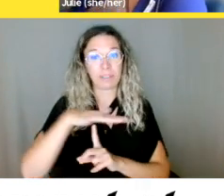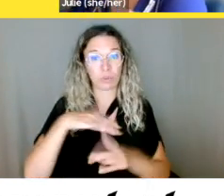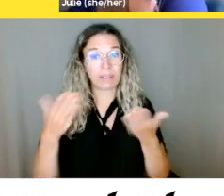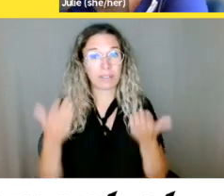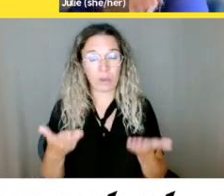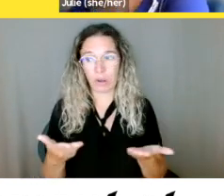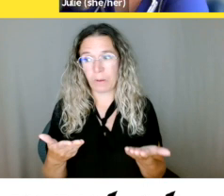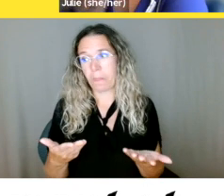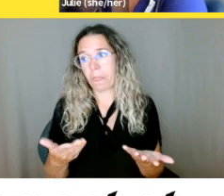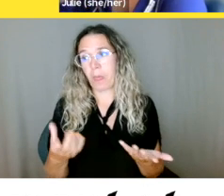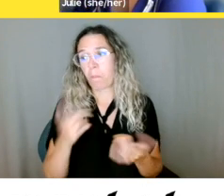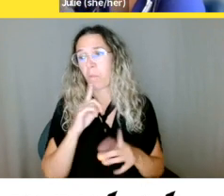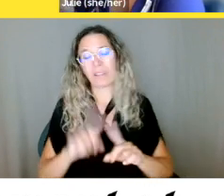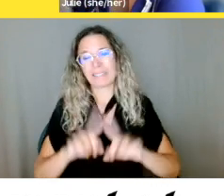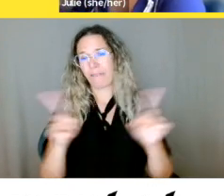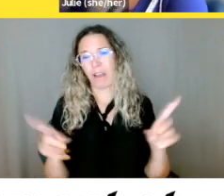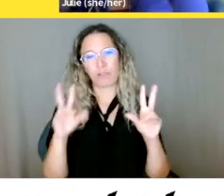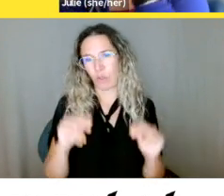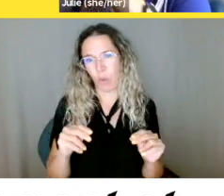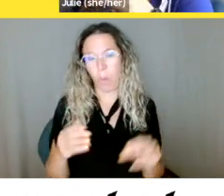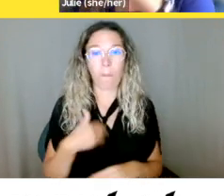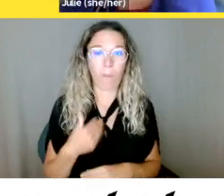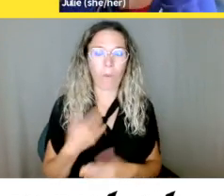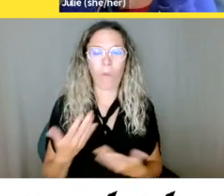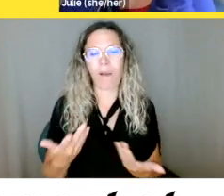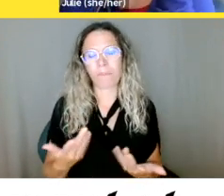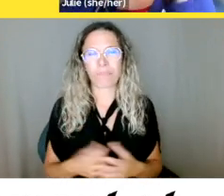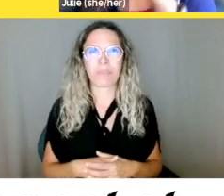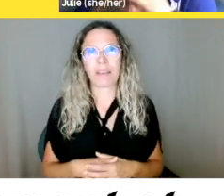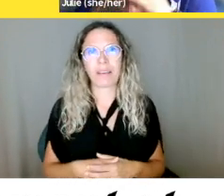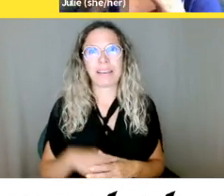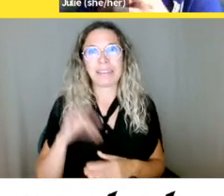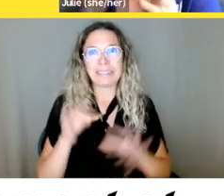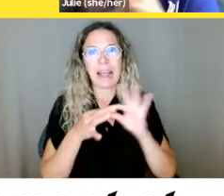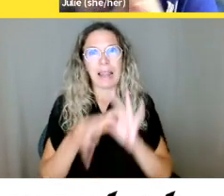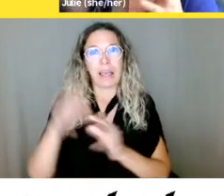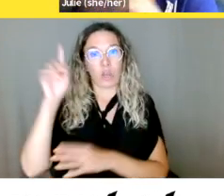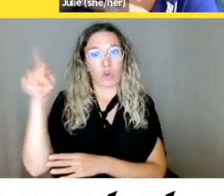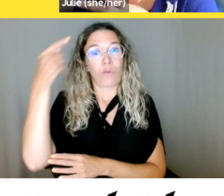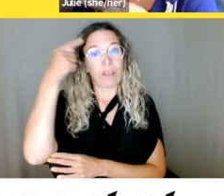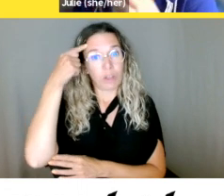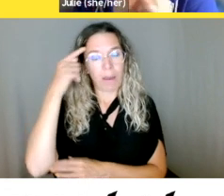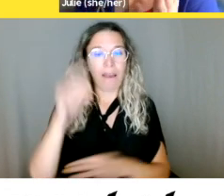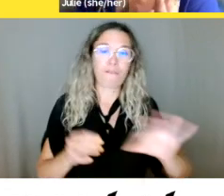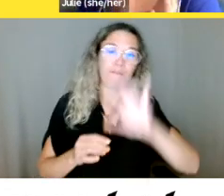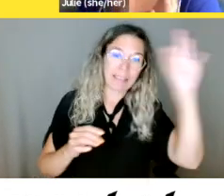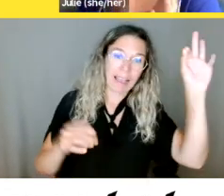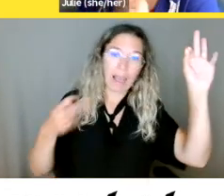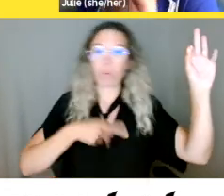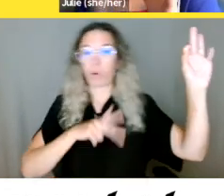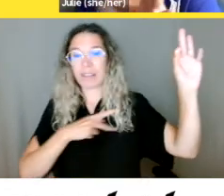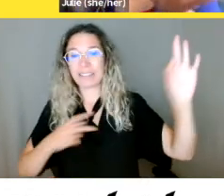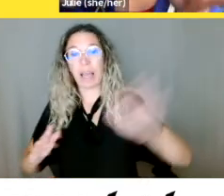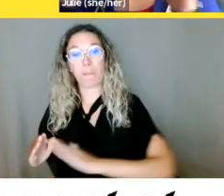gouvernement, que ce soit fédéral, provincial, municipal, ils sont tous à ce sujet à la Charte canadienne des droits et